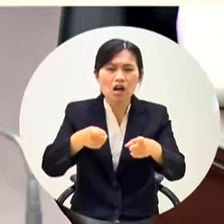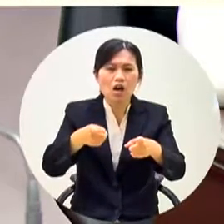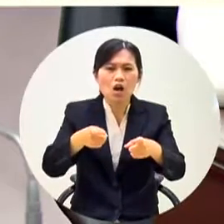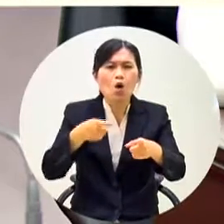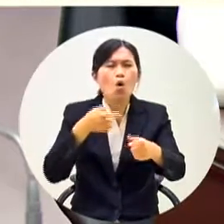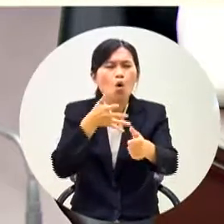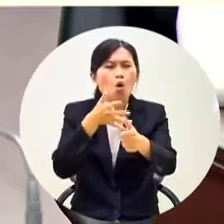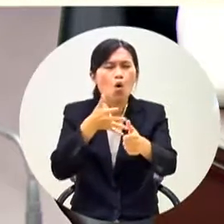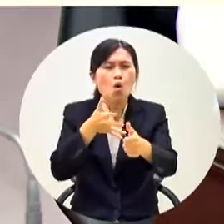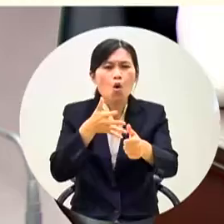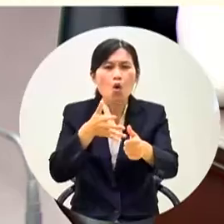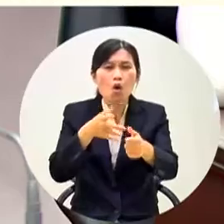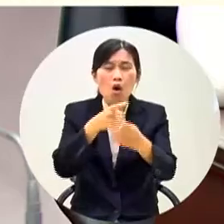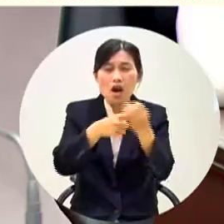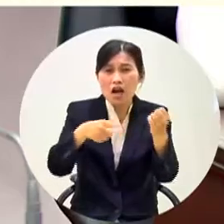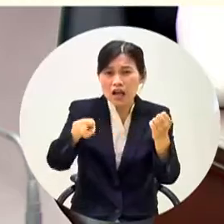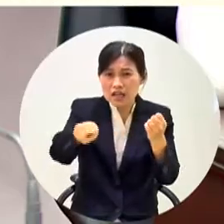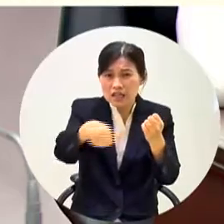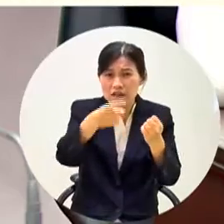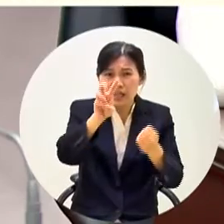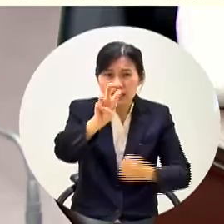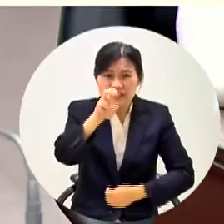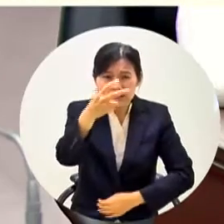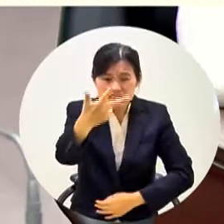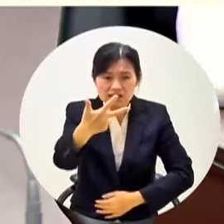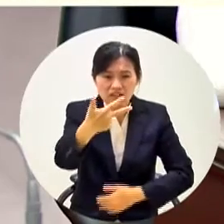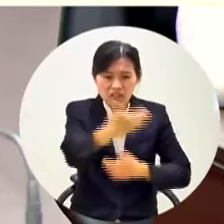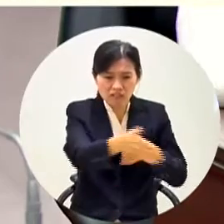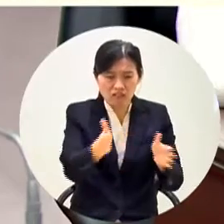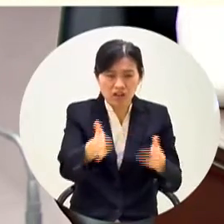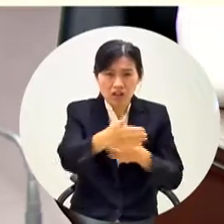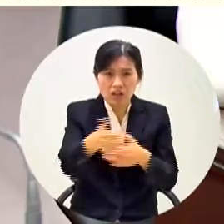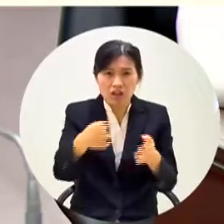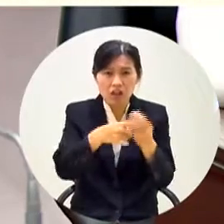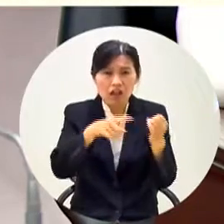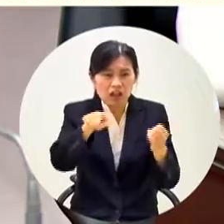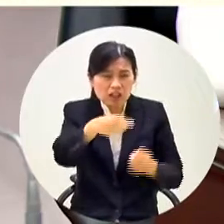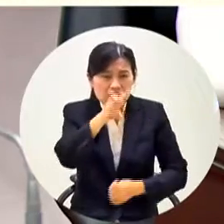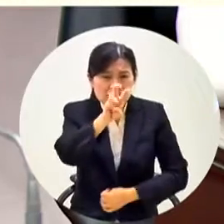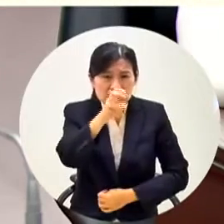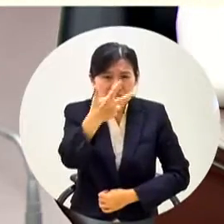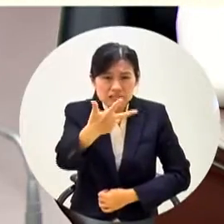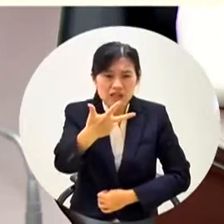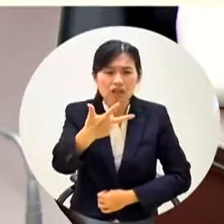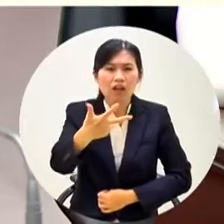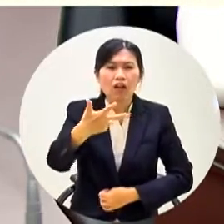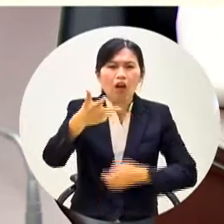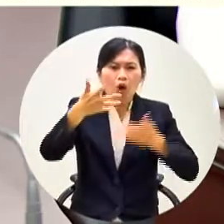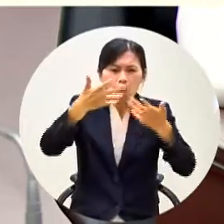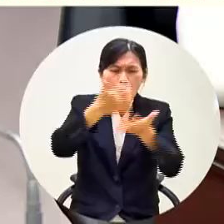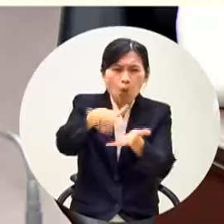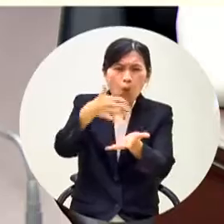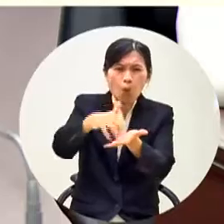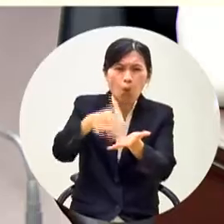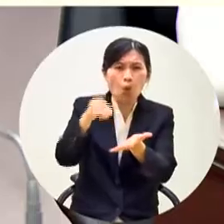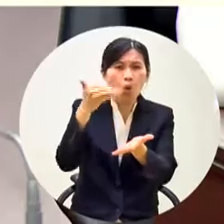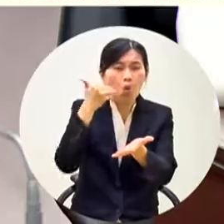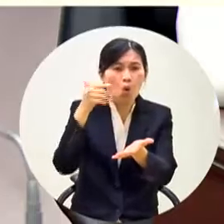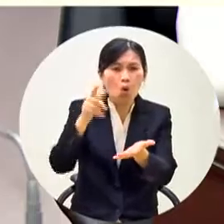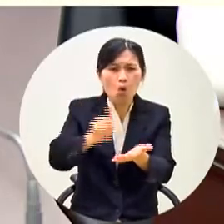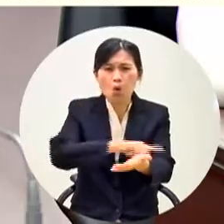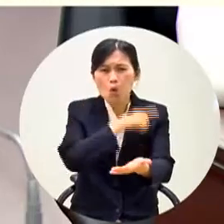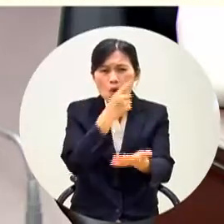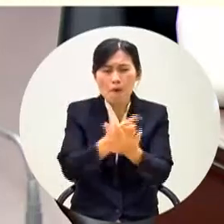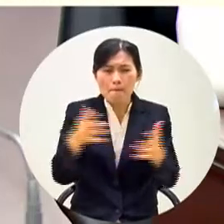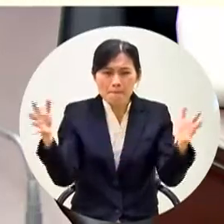教的國小他一百三十一百三十七間教室他那個台數如果你把它全部合